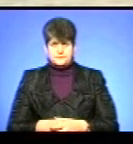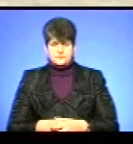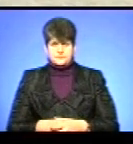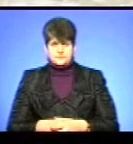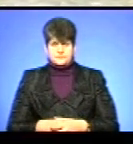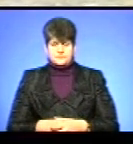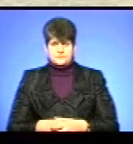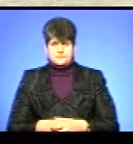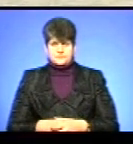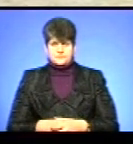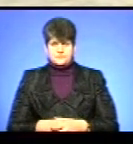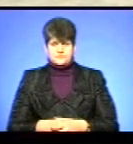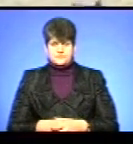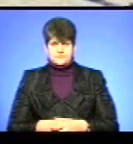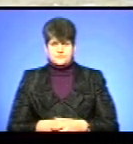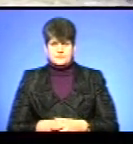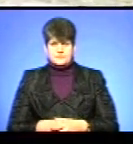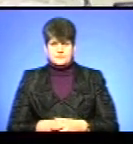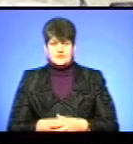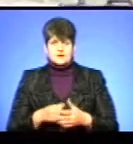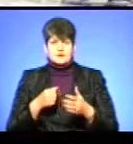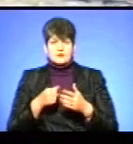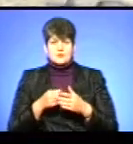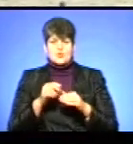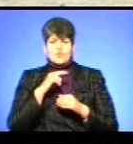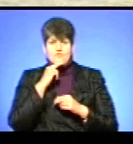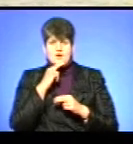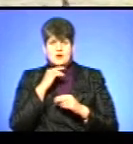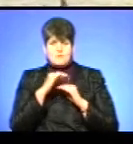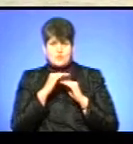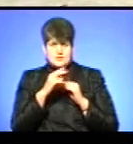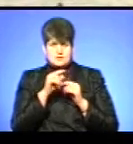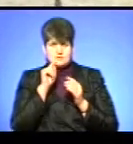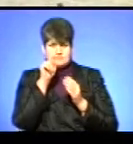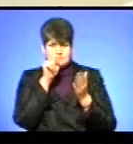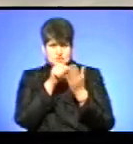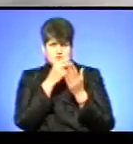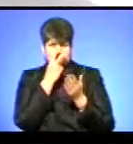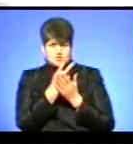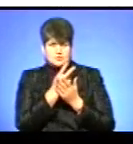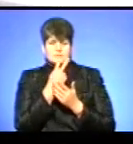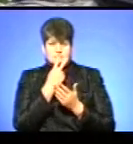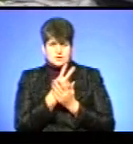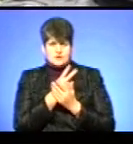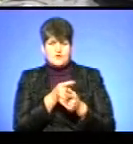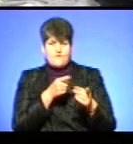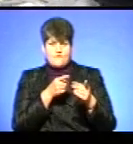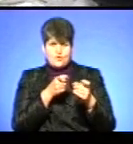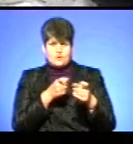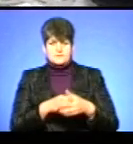Солдат, чизменка до стрільби готова. Так, увага в поле, мішені бачите? Бачимо. Вогонь.